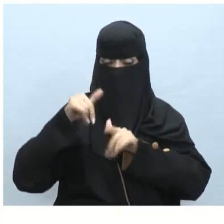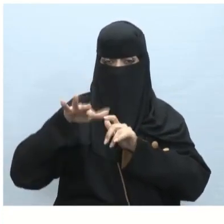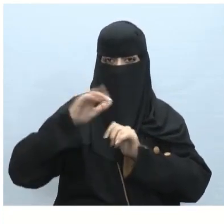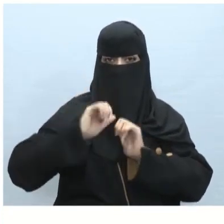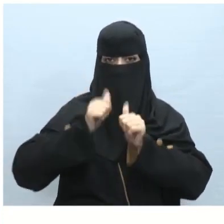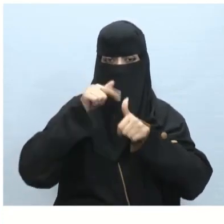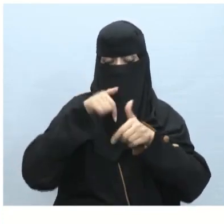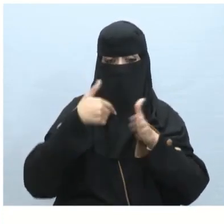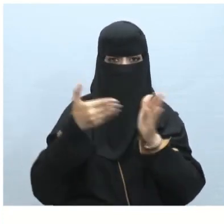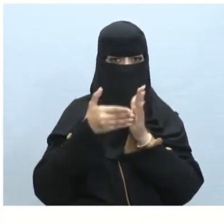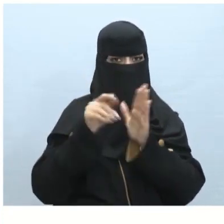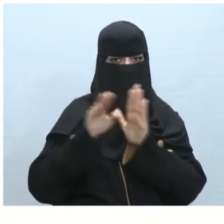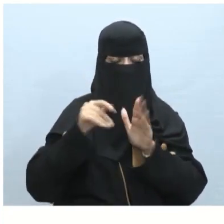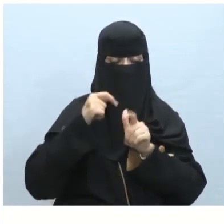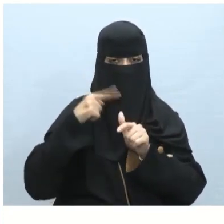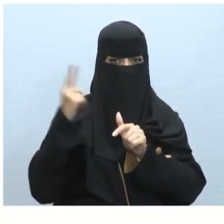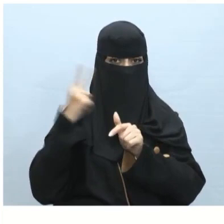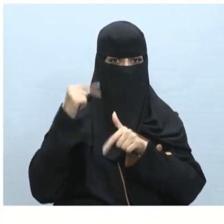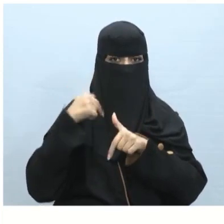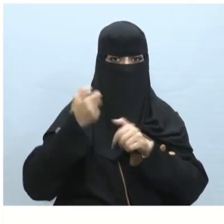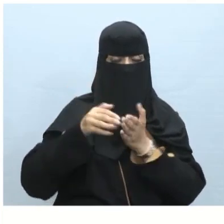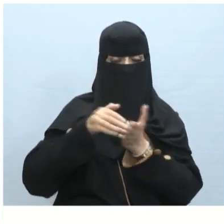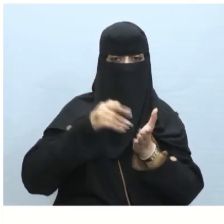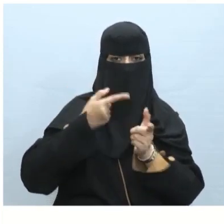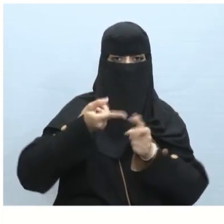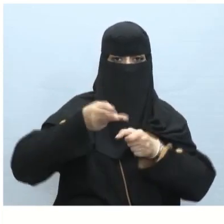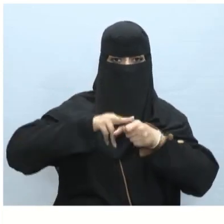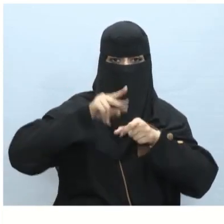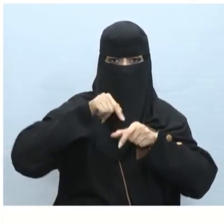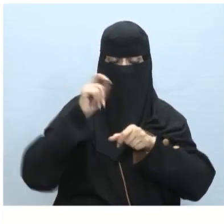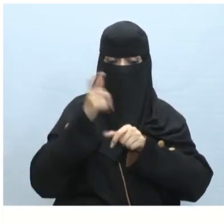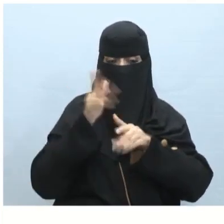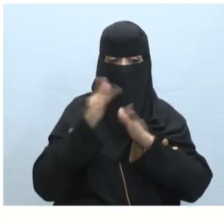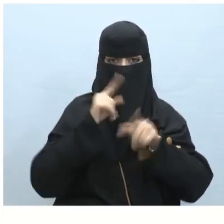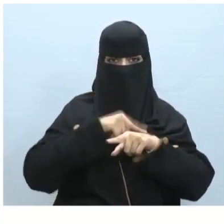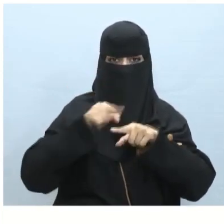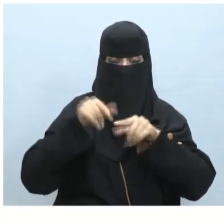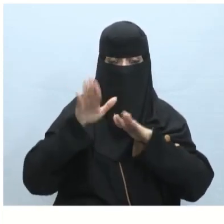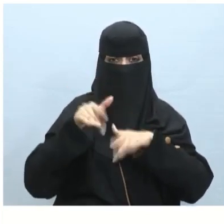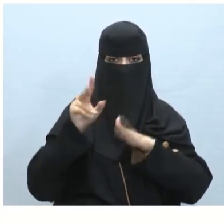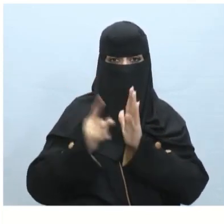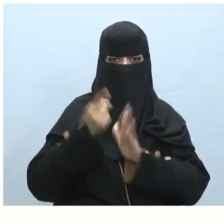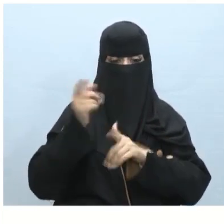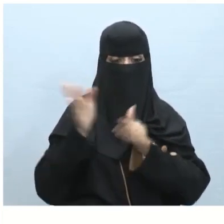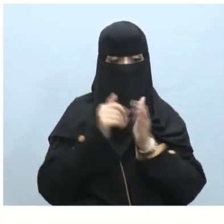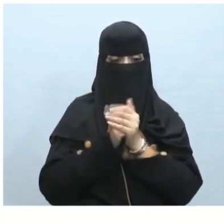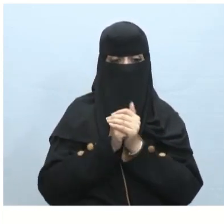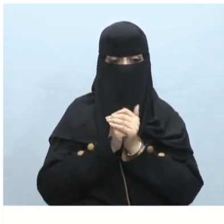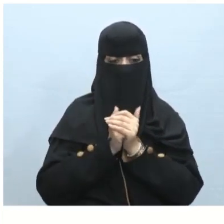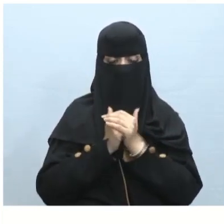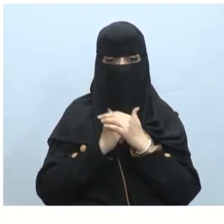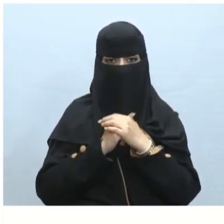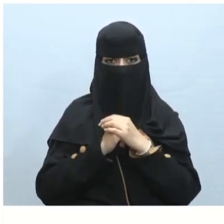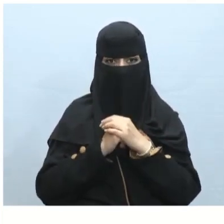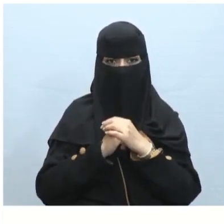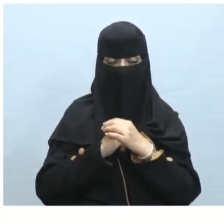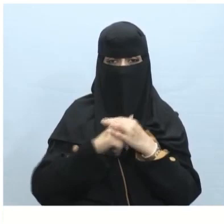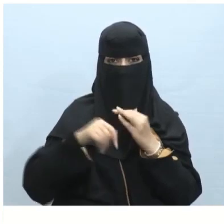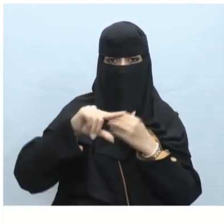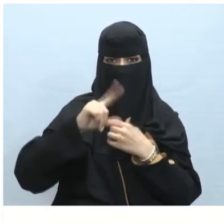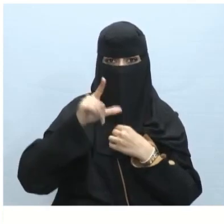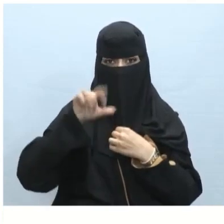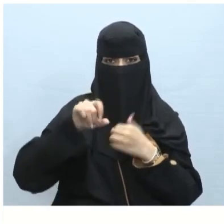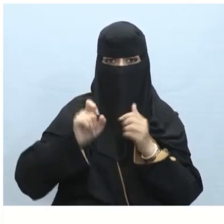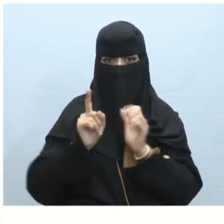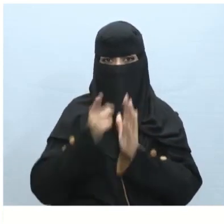تستطيع عند انتهاء المقطع الصوتي إرجاع المقطع التلقائي إلى البداية كانت